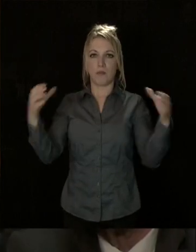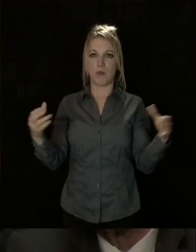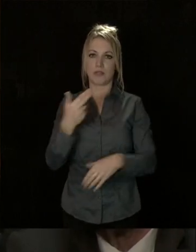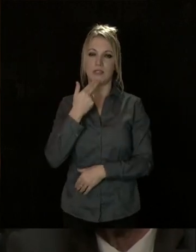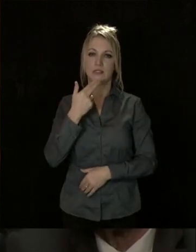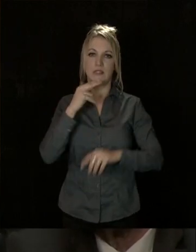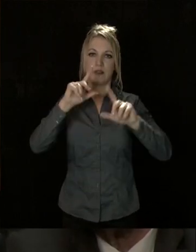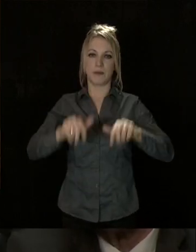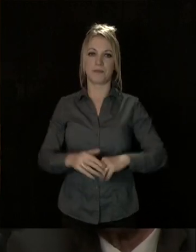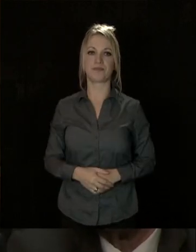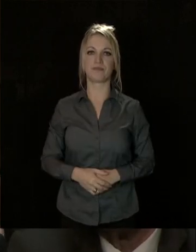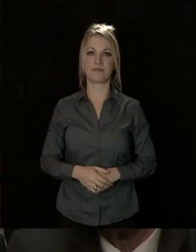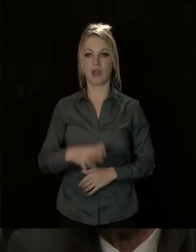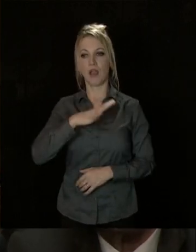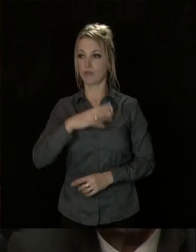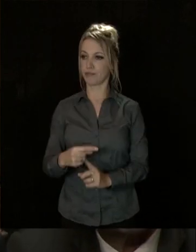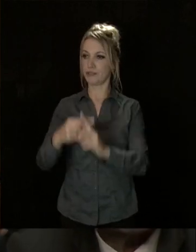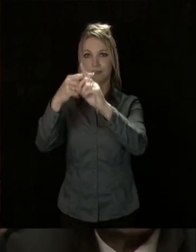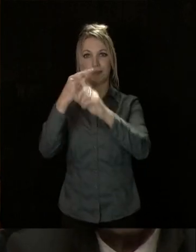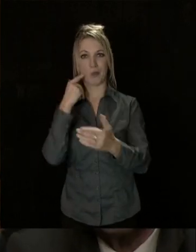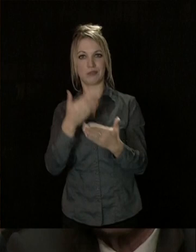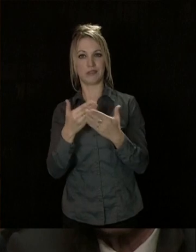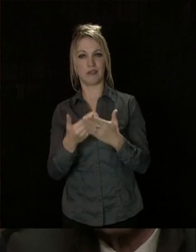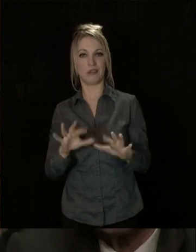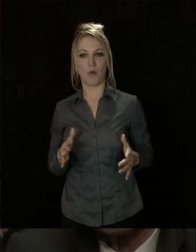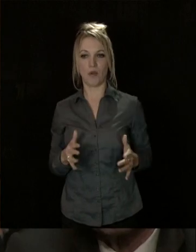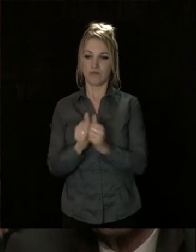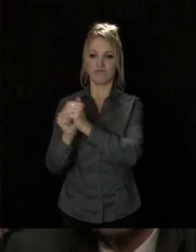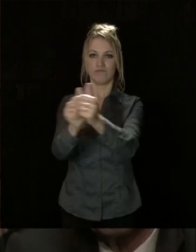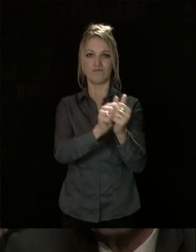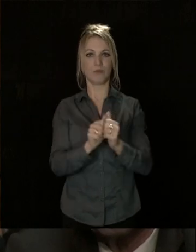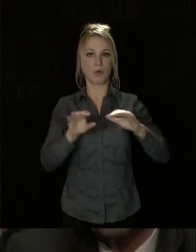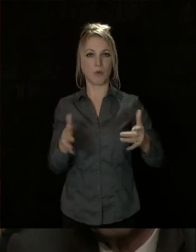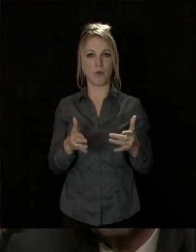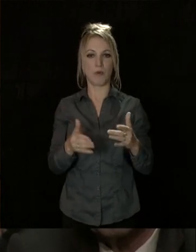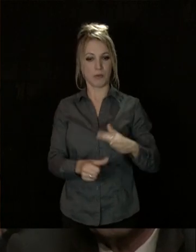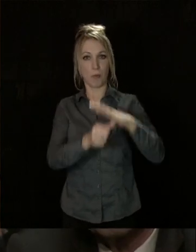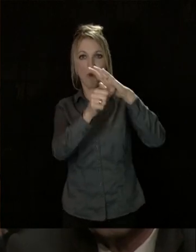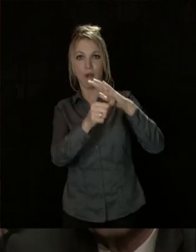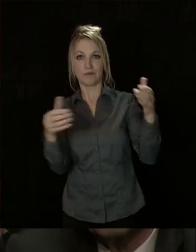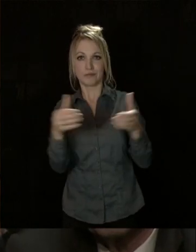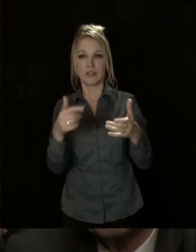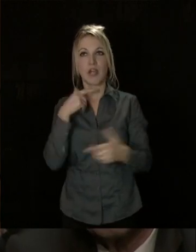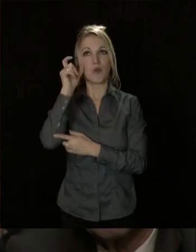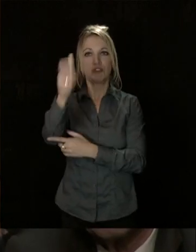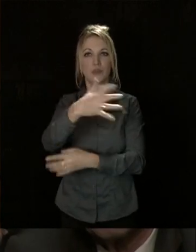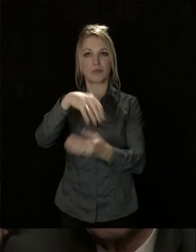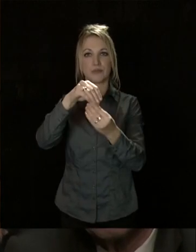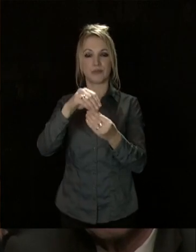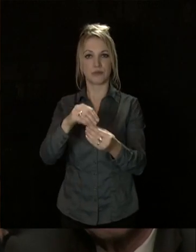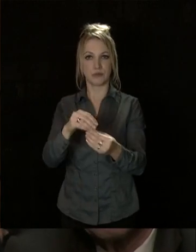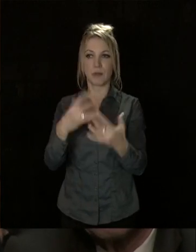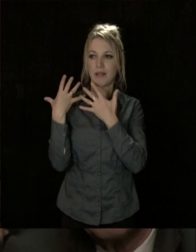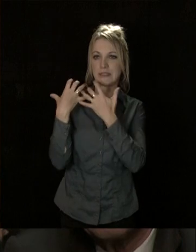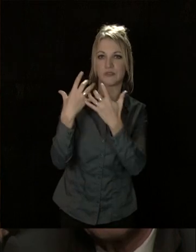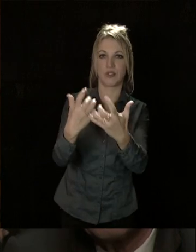qualité. Nous avons des atouts pour cela. Nous sommes unis à travers cette métropole dans une logique supplémentaire d